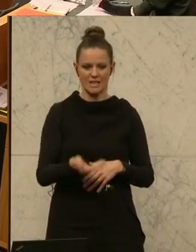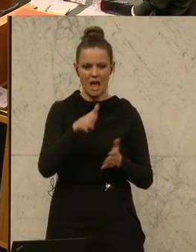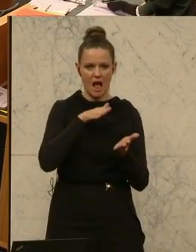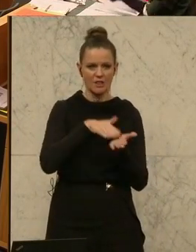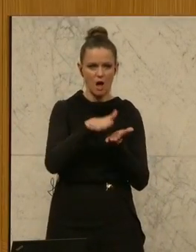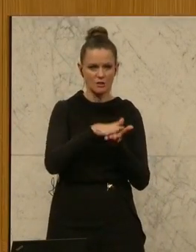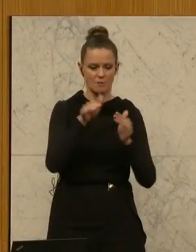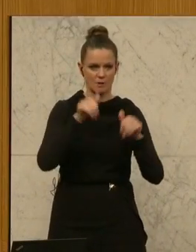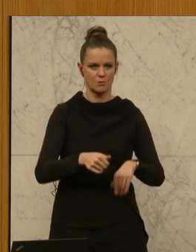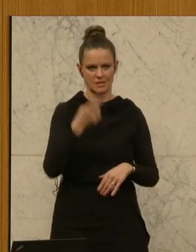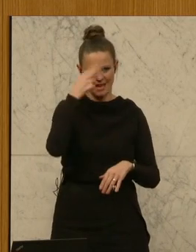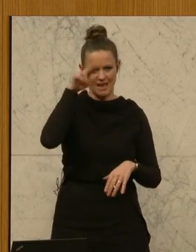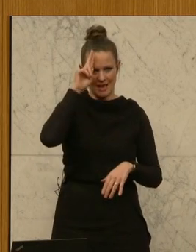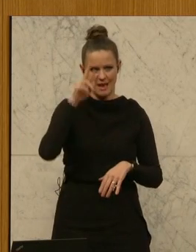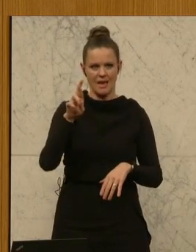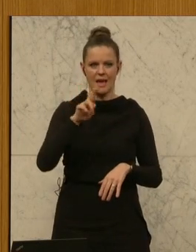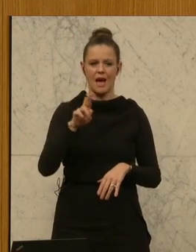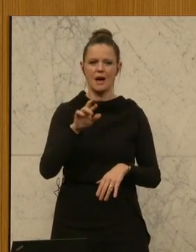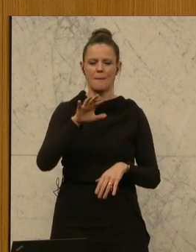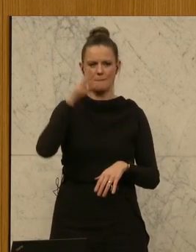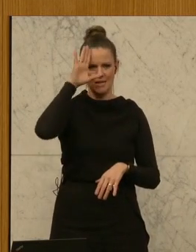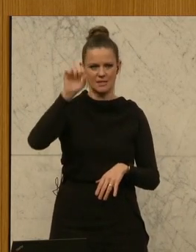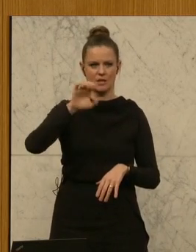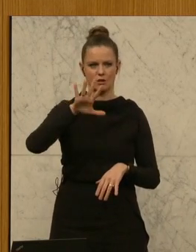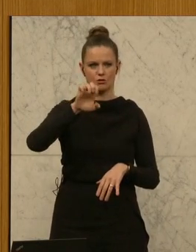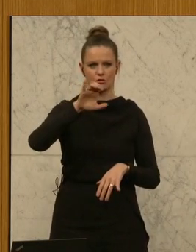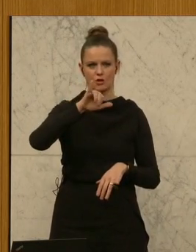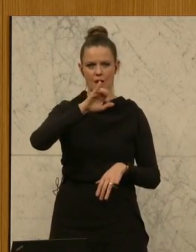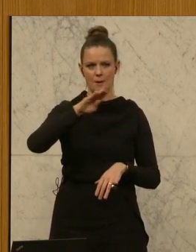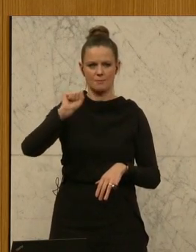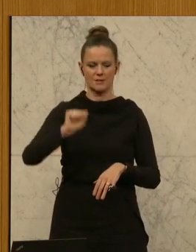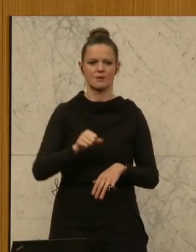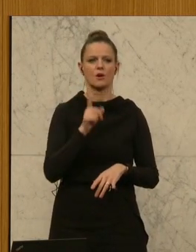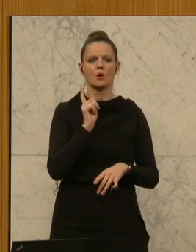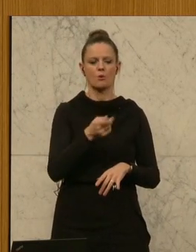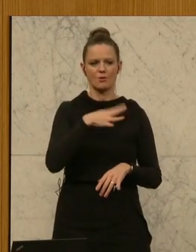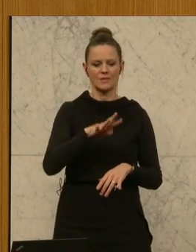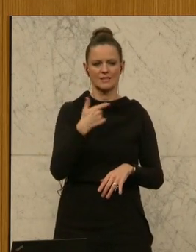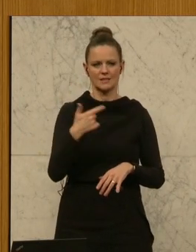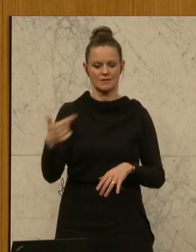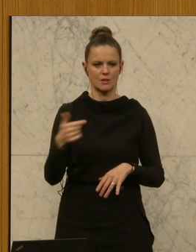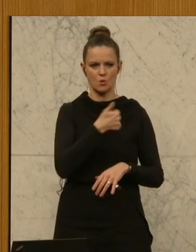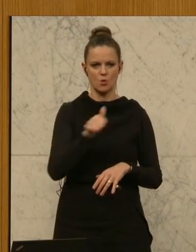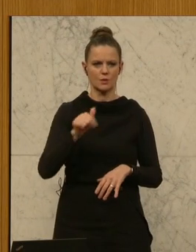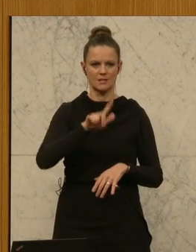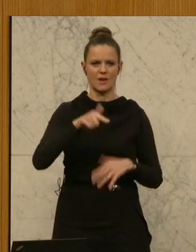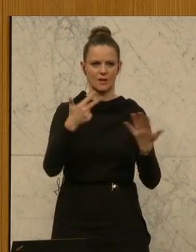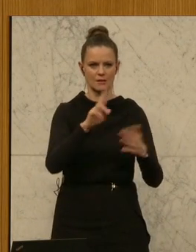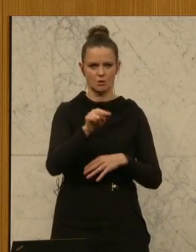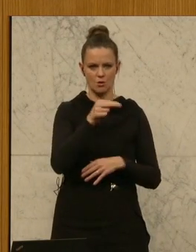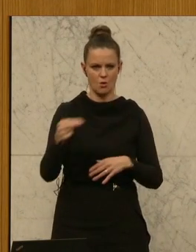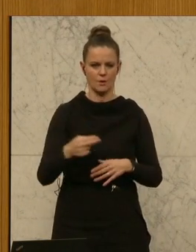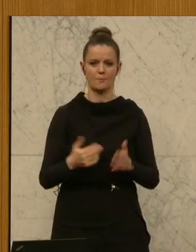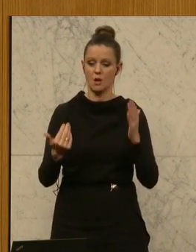Herr R. aus dem Bezirk Scheibs Stromvorschreibung pro Quartal 2022 182 Euro.